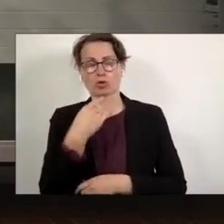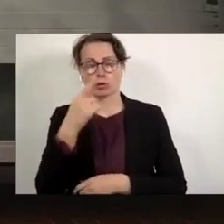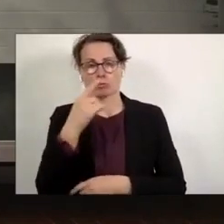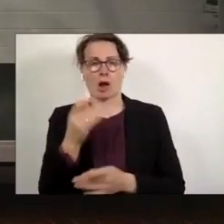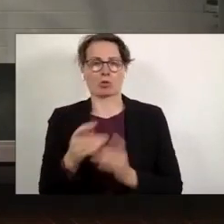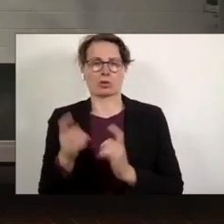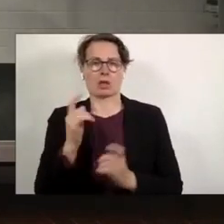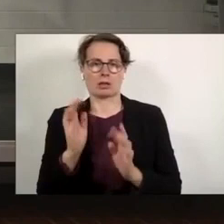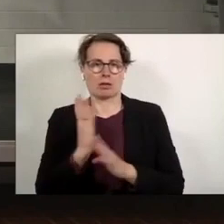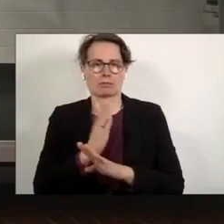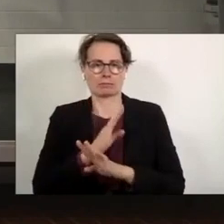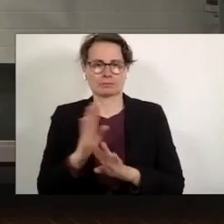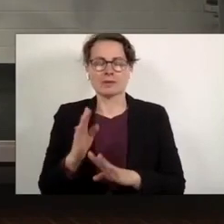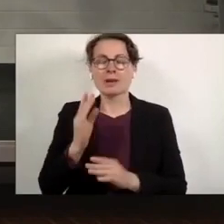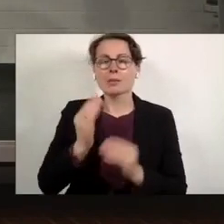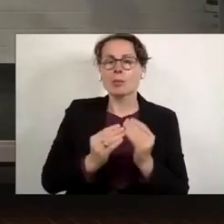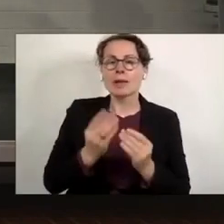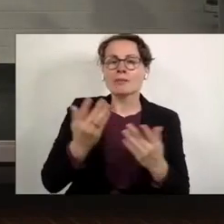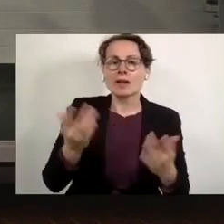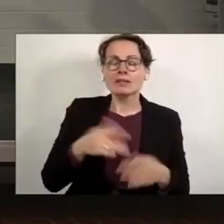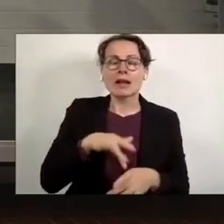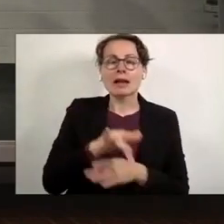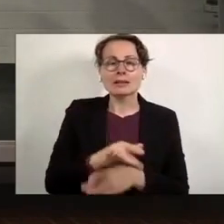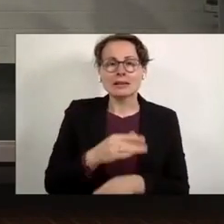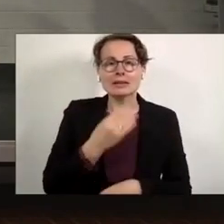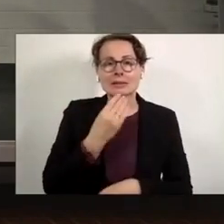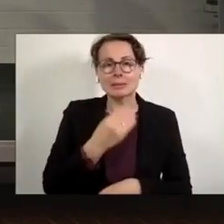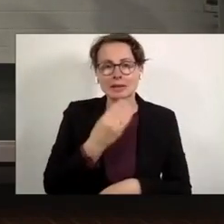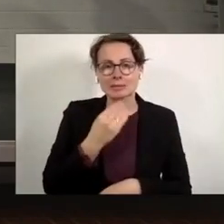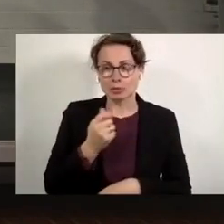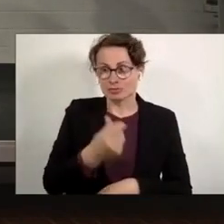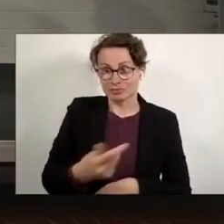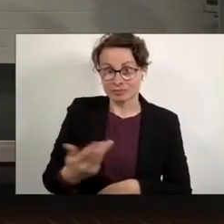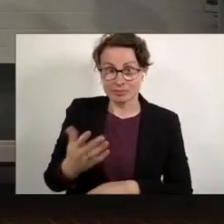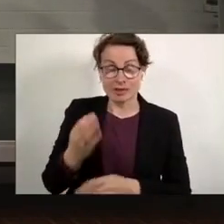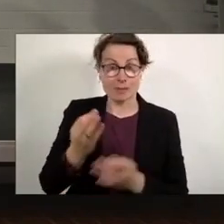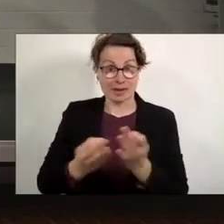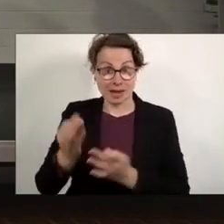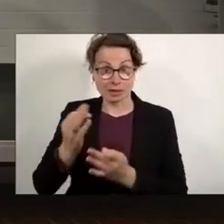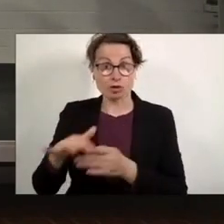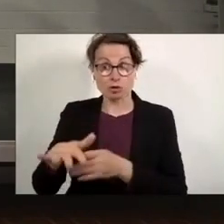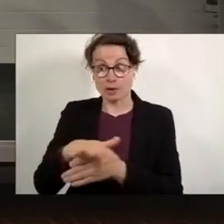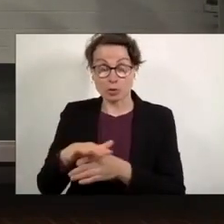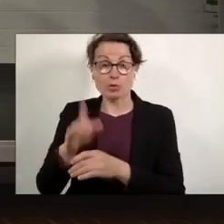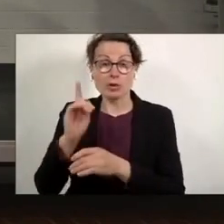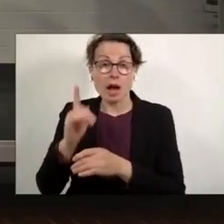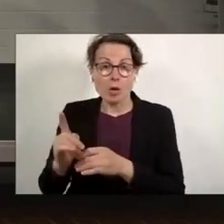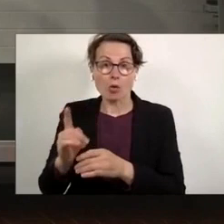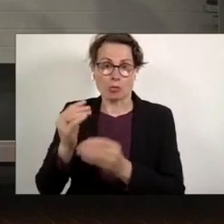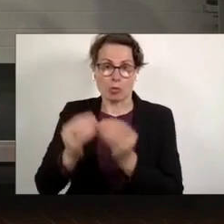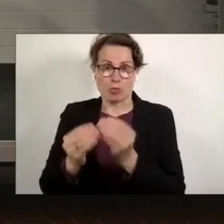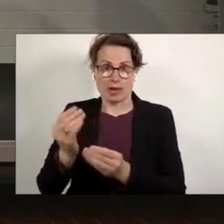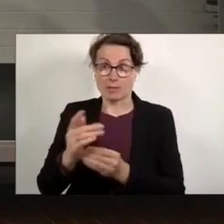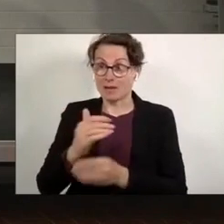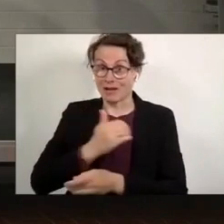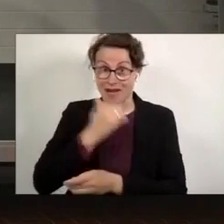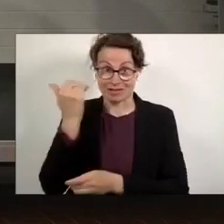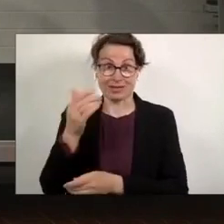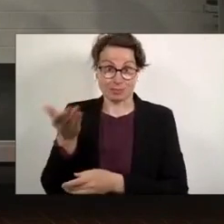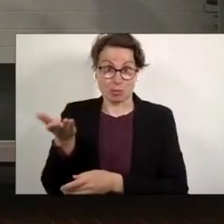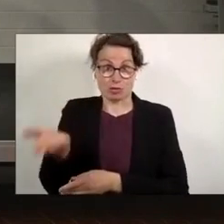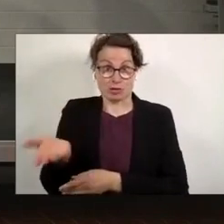dabei ist, dass Antisemitismus in bestimmten migrantischen Milieus ein großes Problem ist und dass Rassismus ein großes Problem ist,